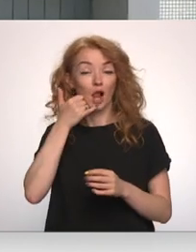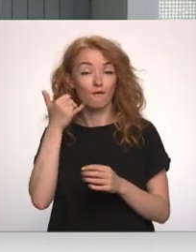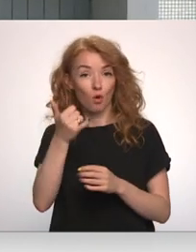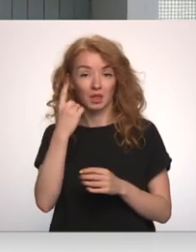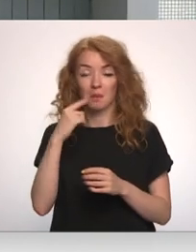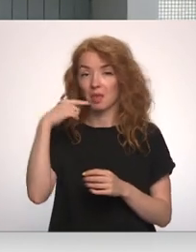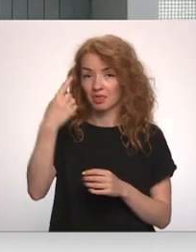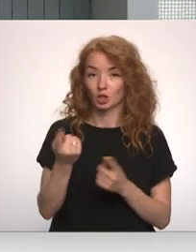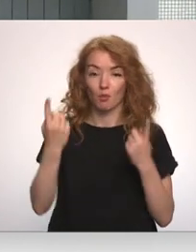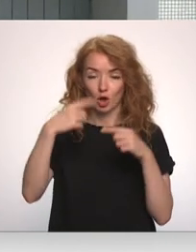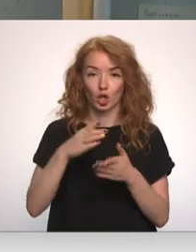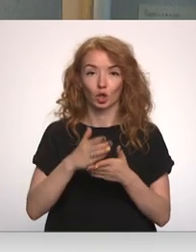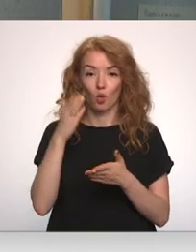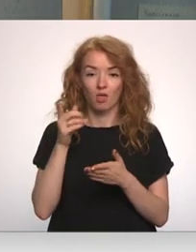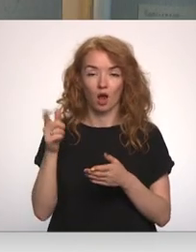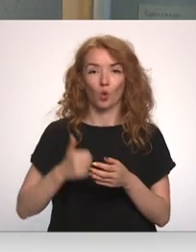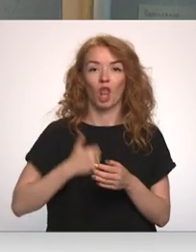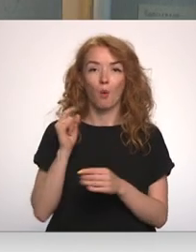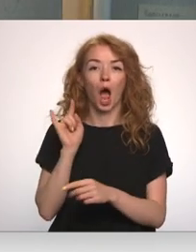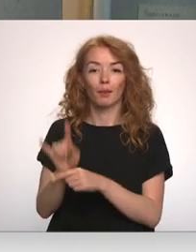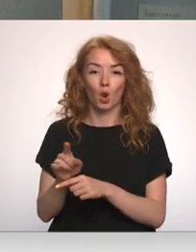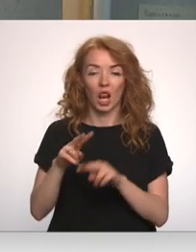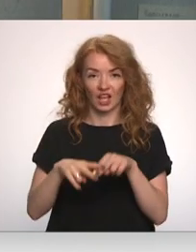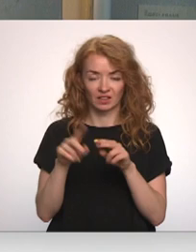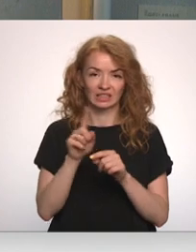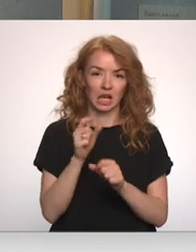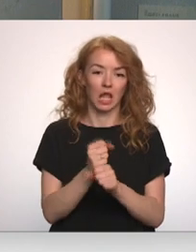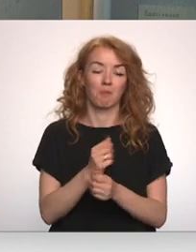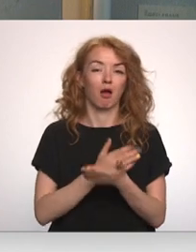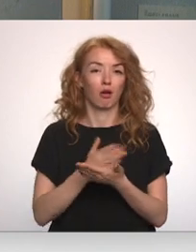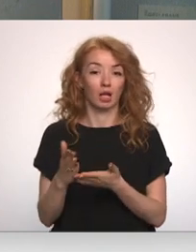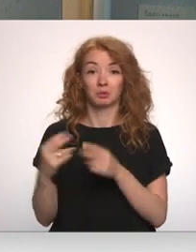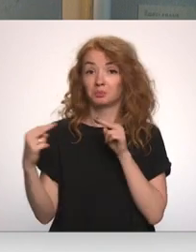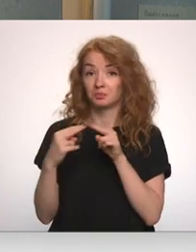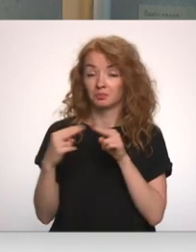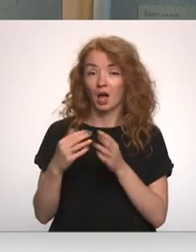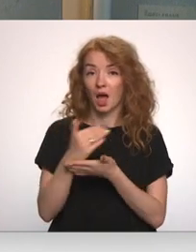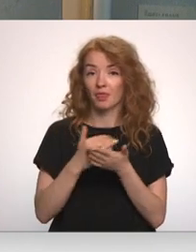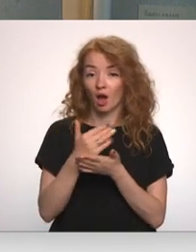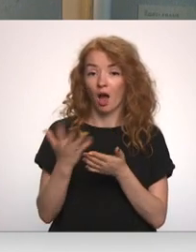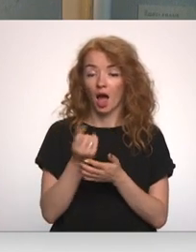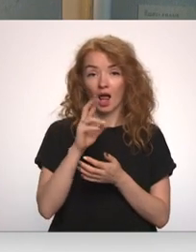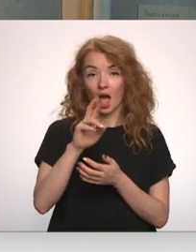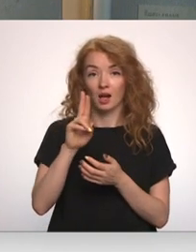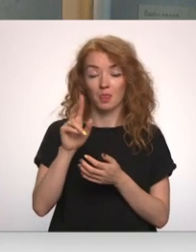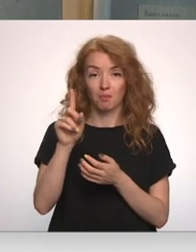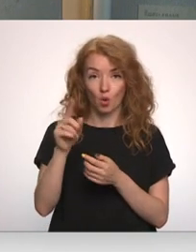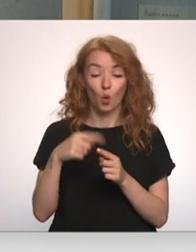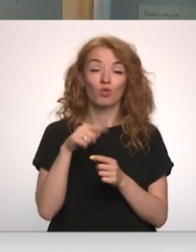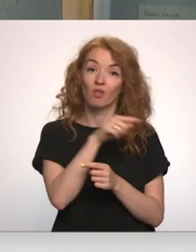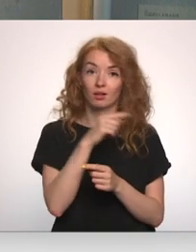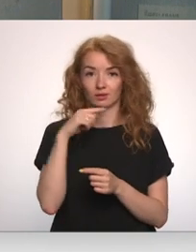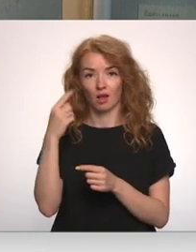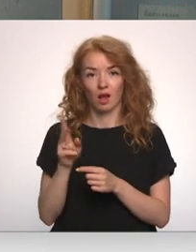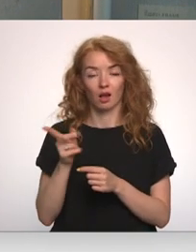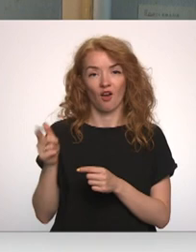norādīja, ka notiek uzņēmuma apmelošana un lifts esot darba kārtībā. Sazinājāmies atkārtot ar Rīgsnam pārvalnieku un tas apgalvo,